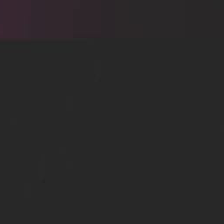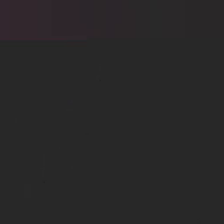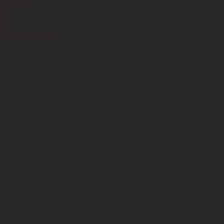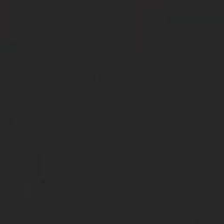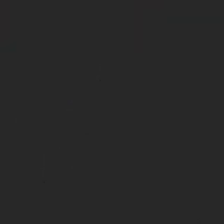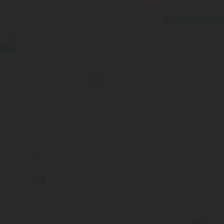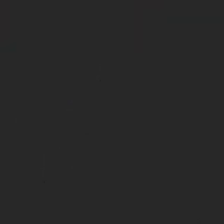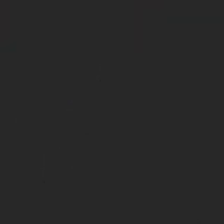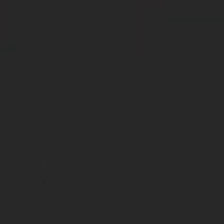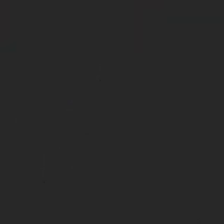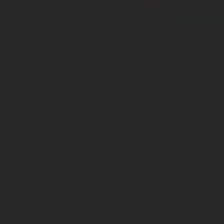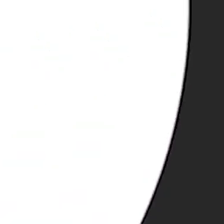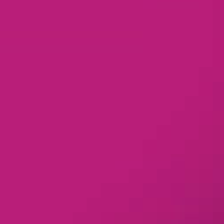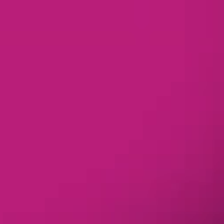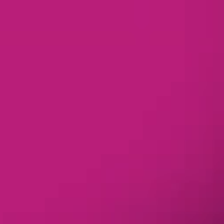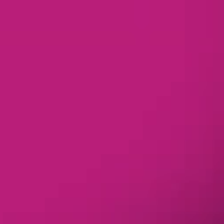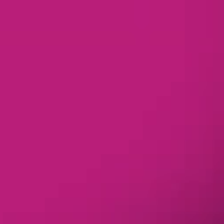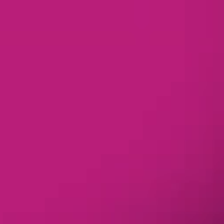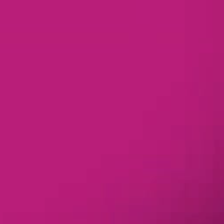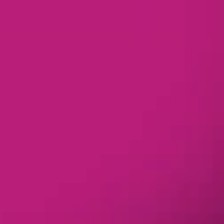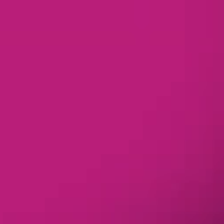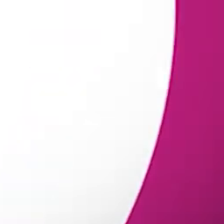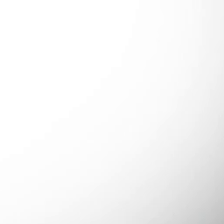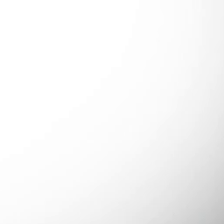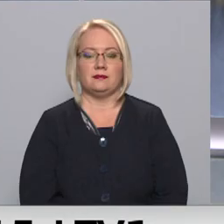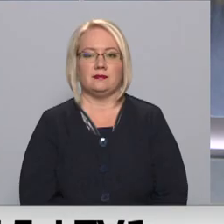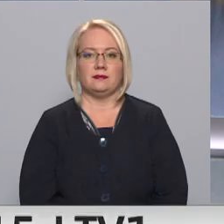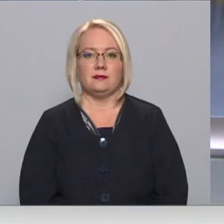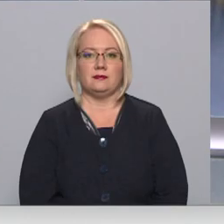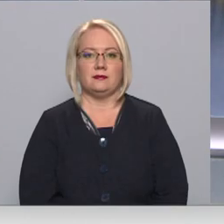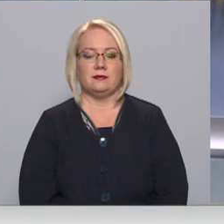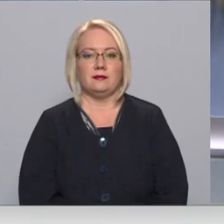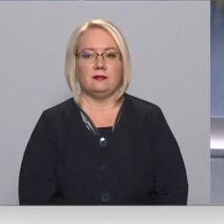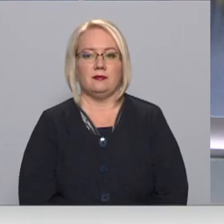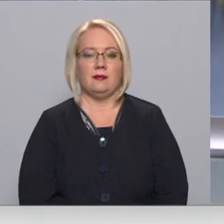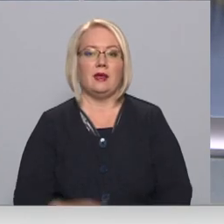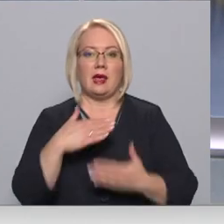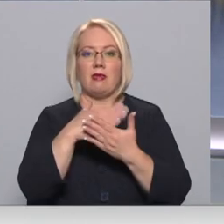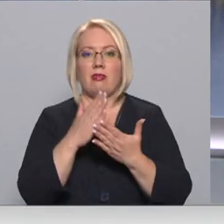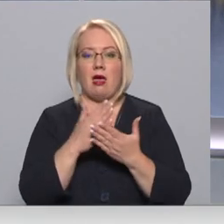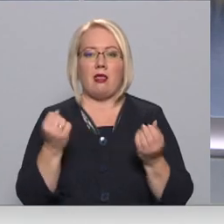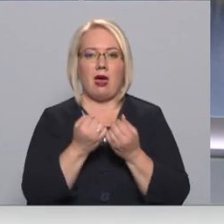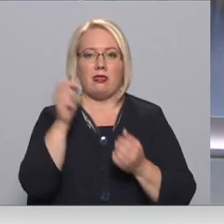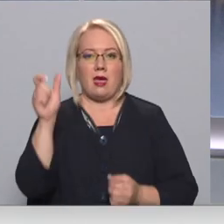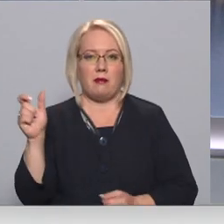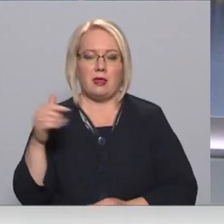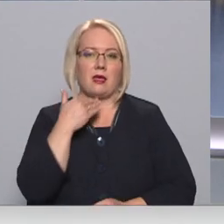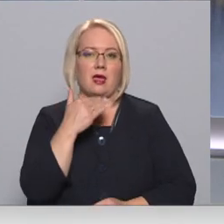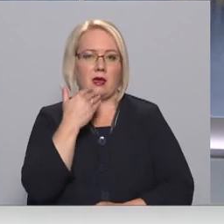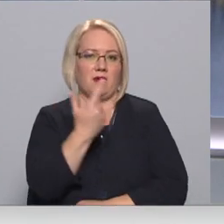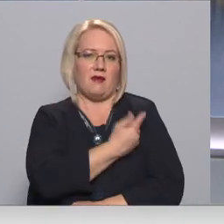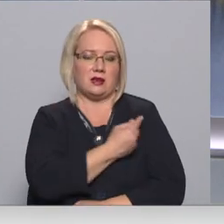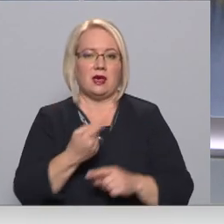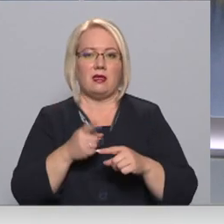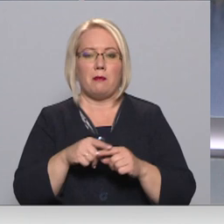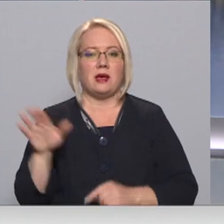Re! Viss ēters ir te! Daļa darbinieku nevēlas vakcinēties, tāpēc